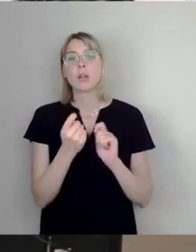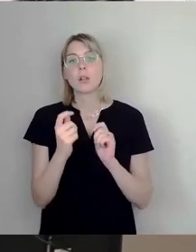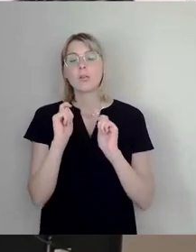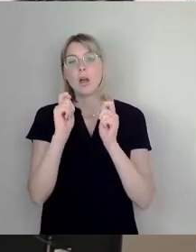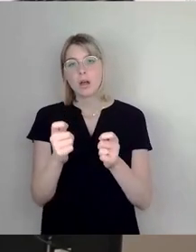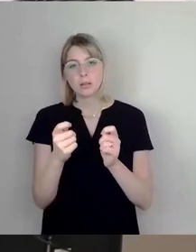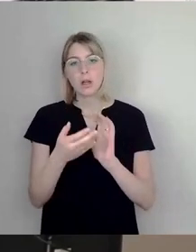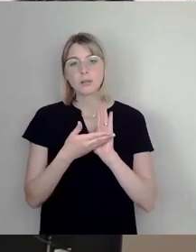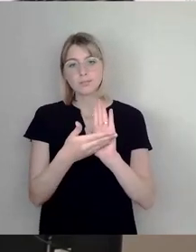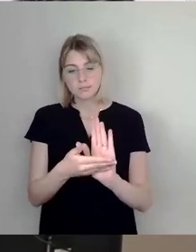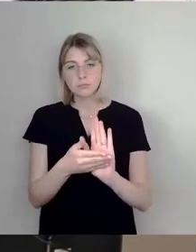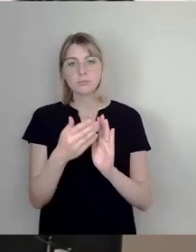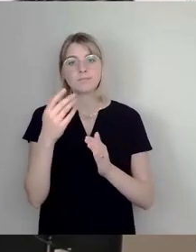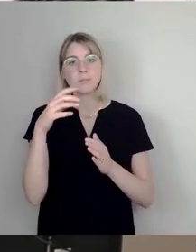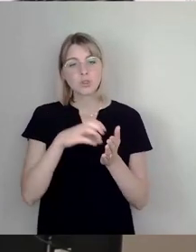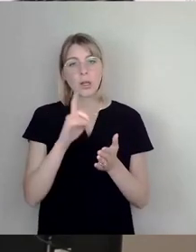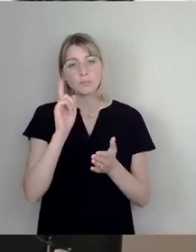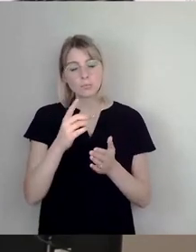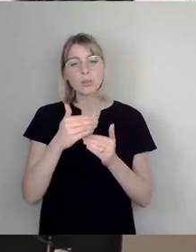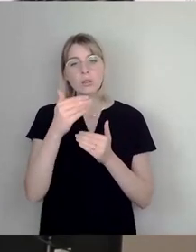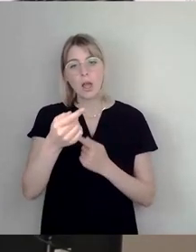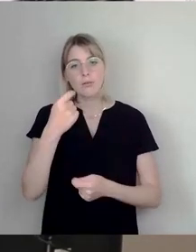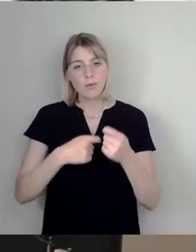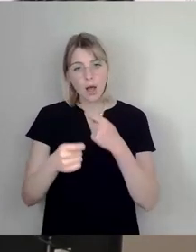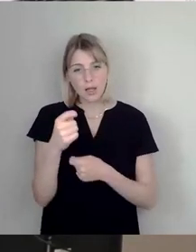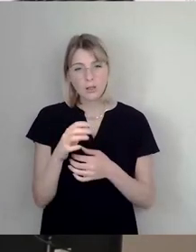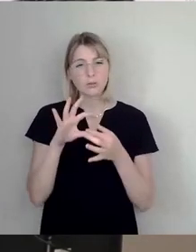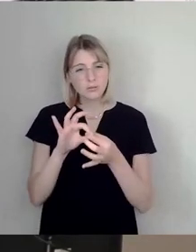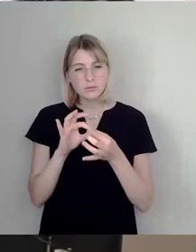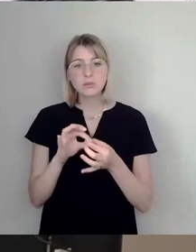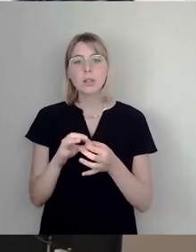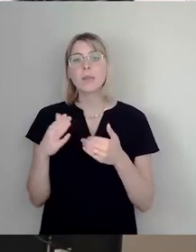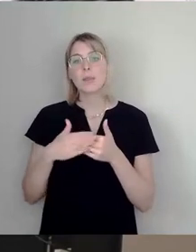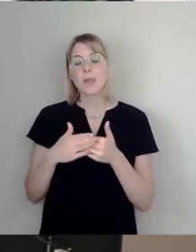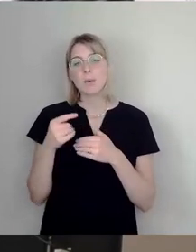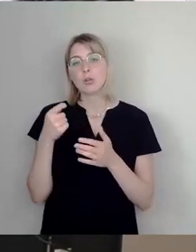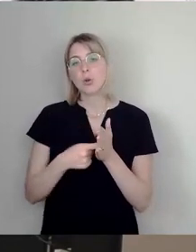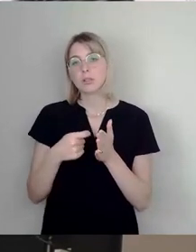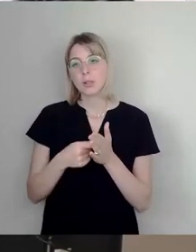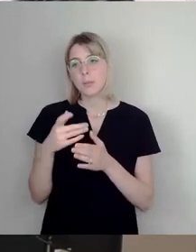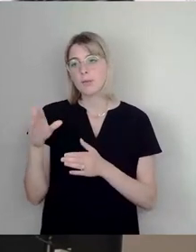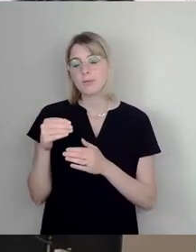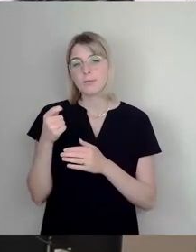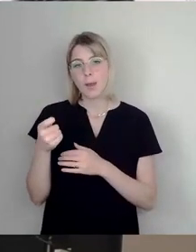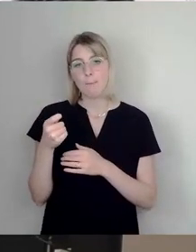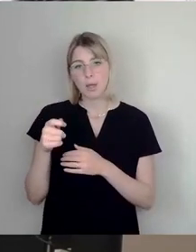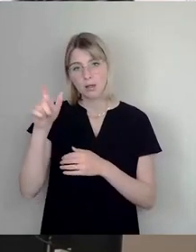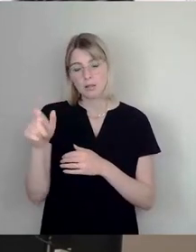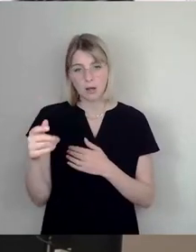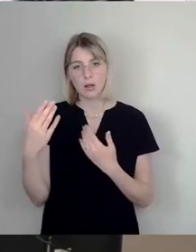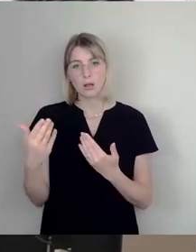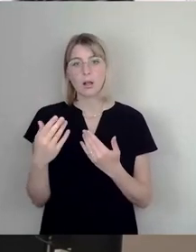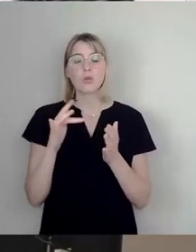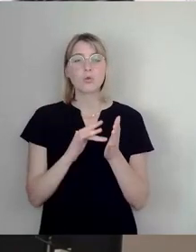zwingend in Nachverhandlungen gehen soll, insbesondere über die Nebenkosten mit dem Vermieter. Da es sich hier wirklich um marktunübliche